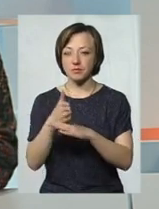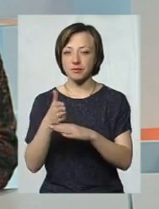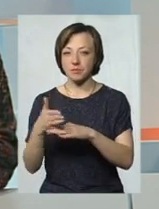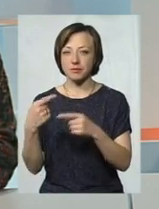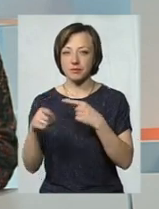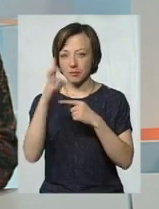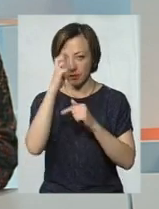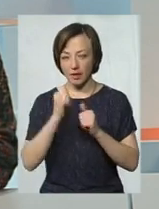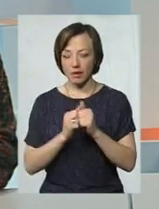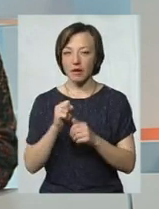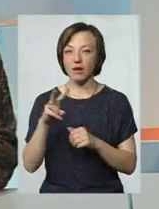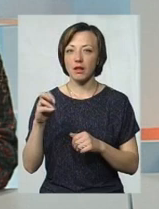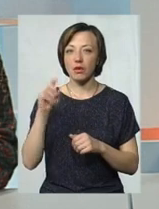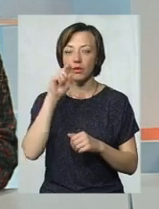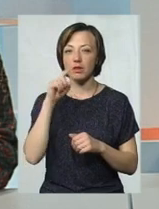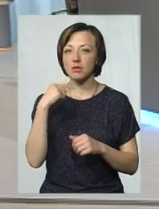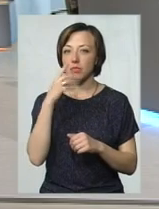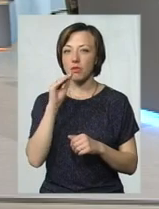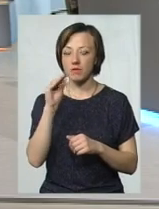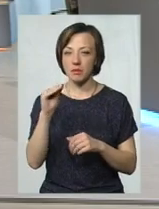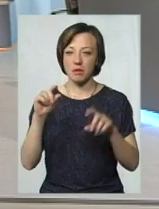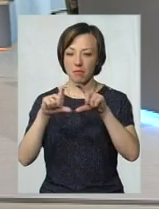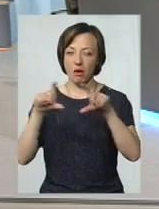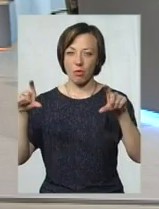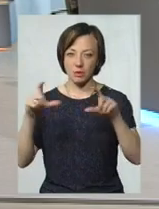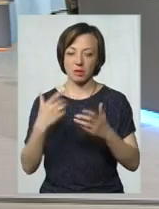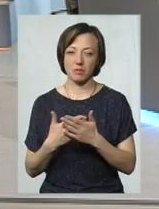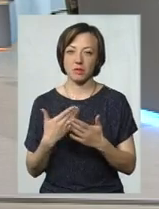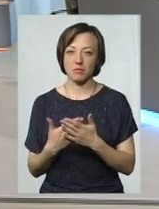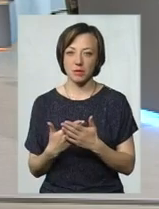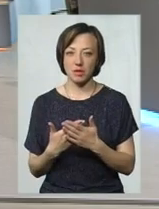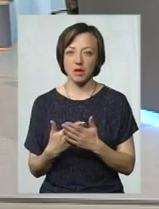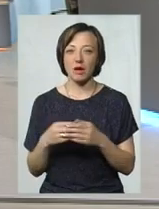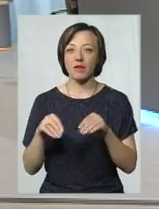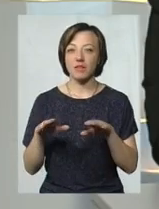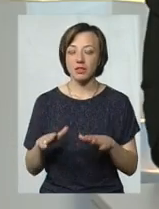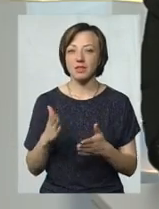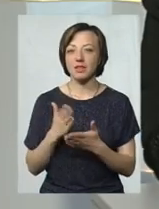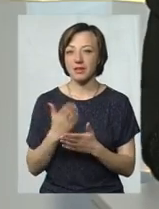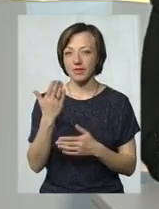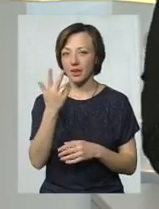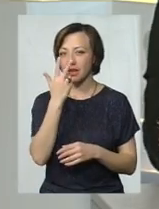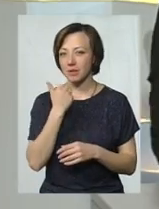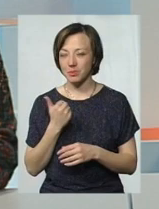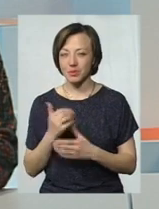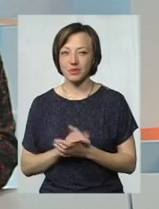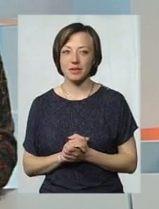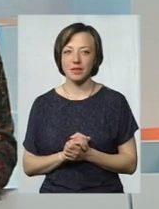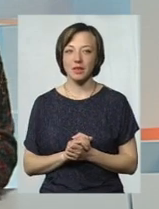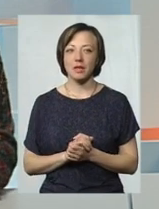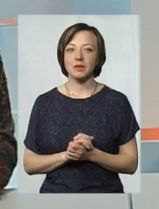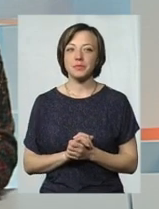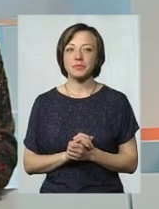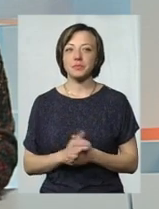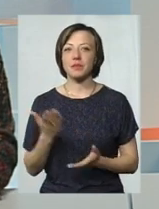країн, але з українськомовними браузерами, наприклад. Тобто, в принципі, вихід є. Ви адаптуєтесь, я бачу. Ну, всі будуть адаптуватися. Якщо